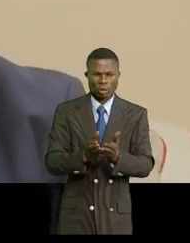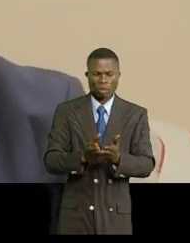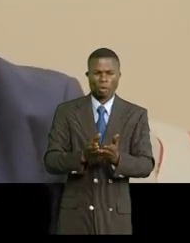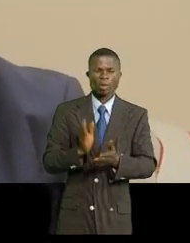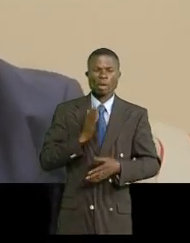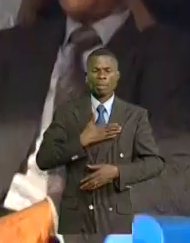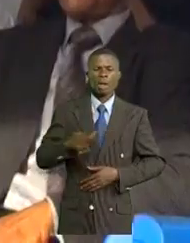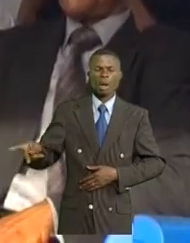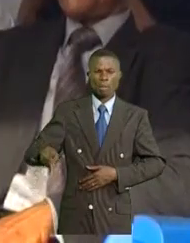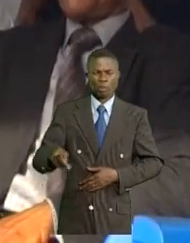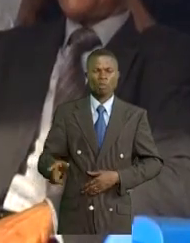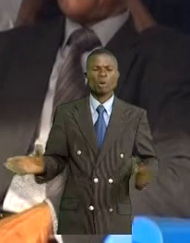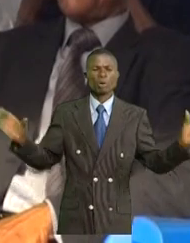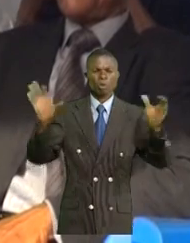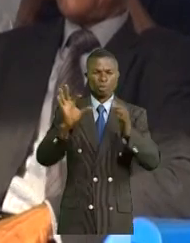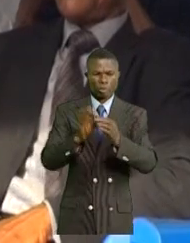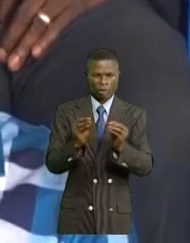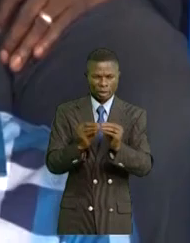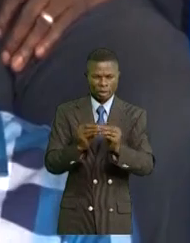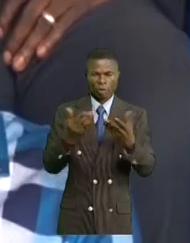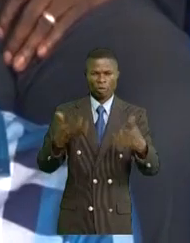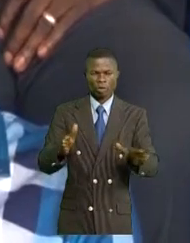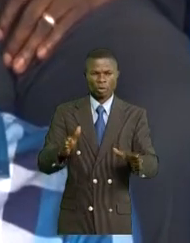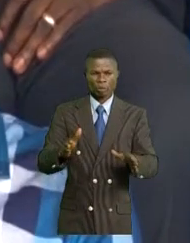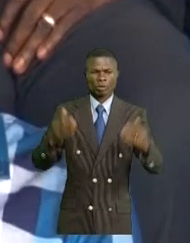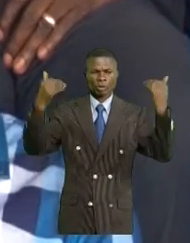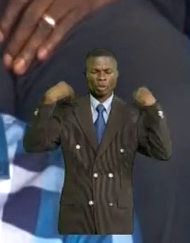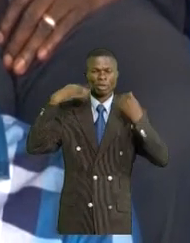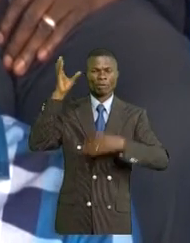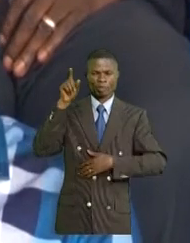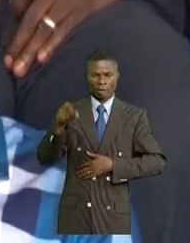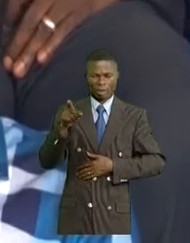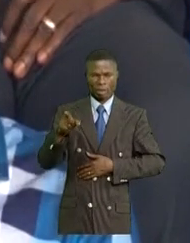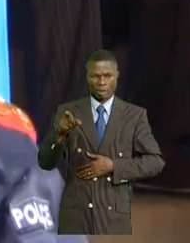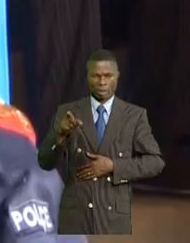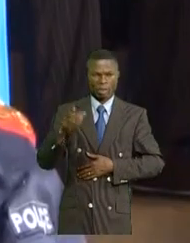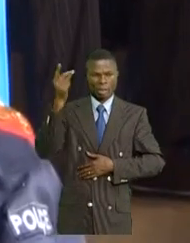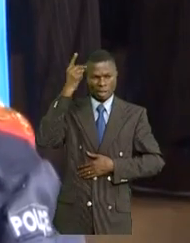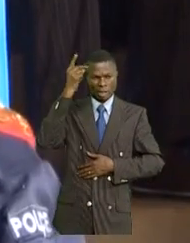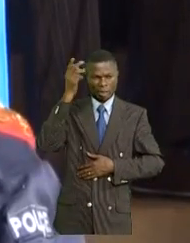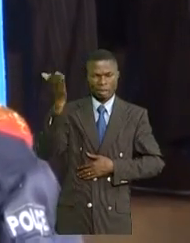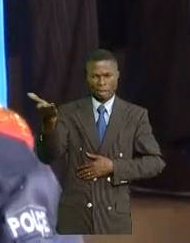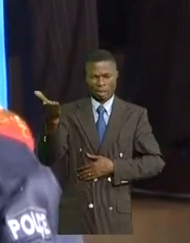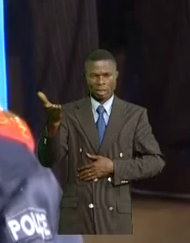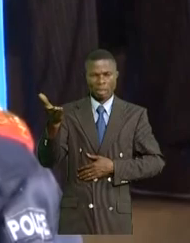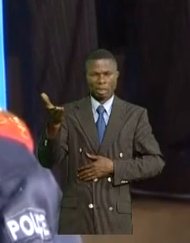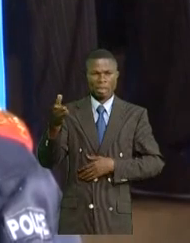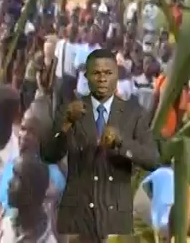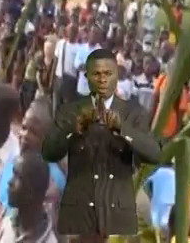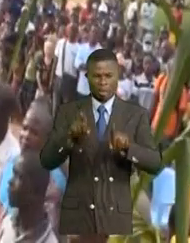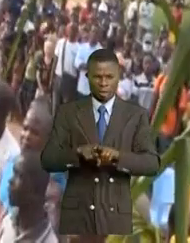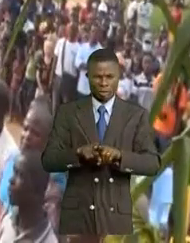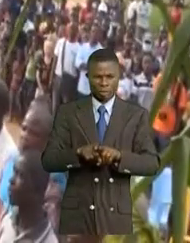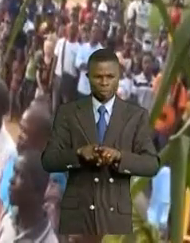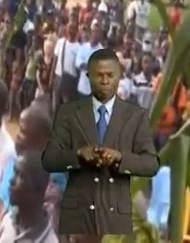s'était réunie rapidement autour de du patriarche Ngoulou à Kinshasa et nous avions